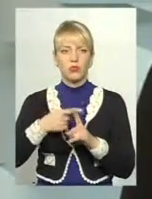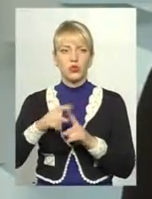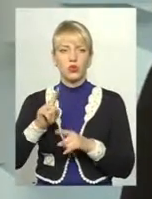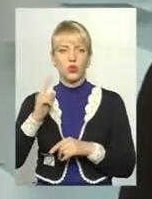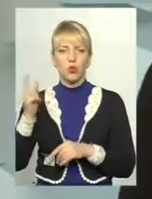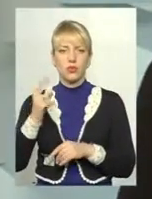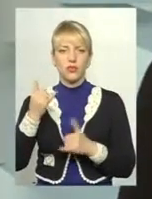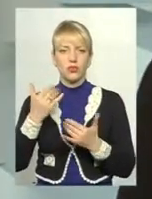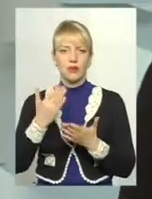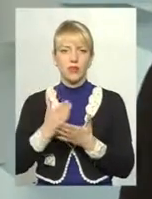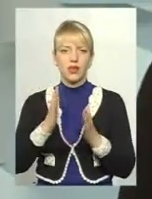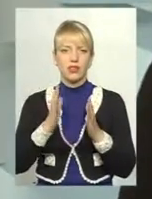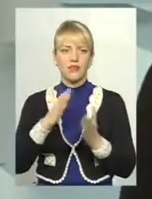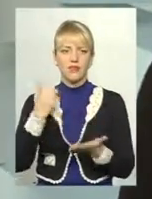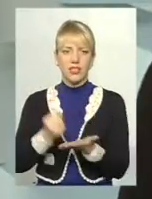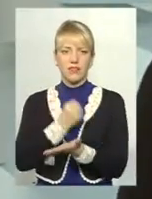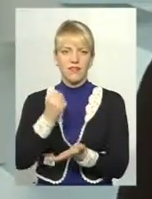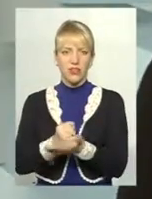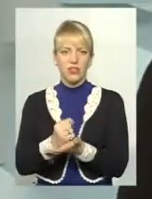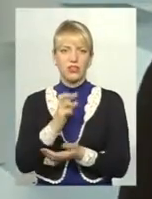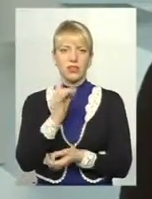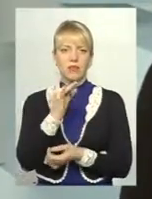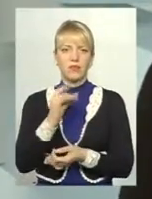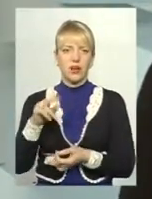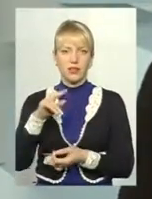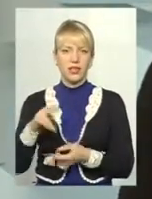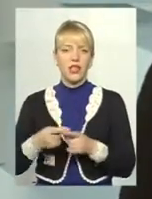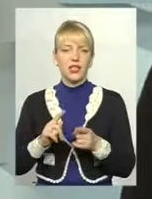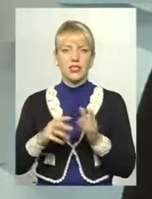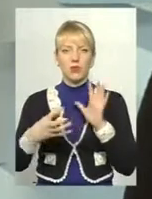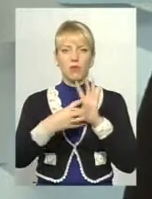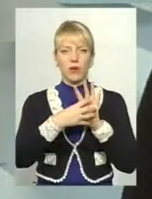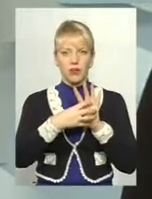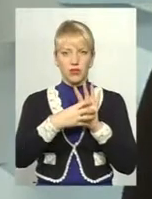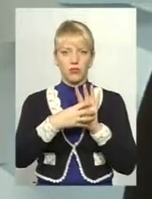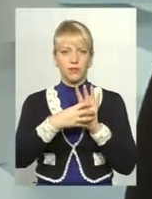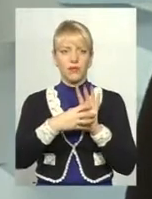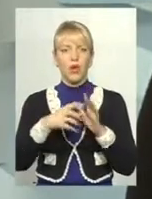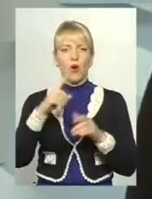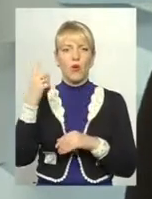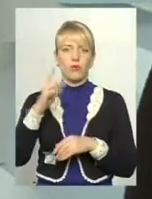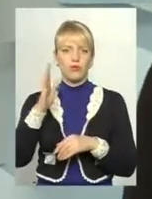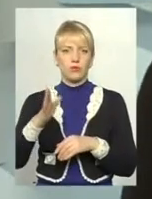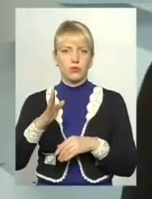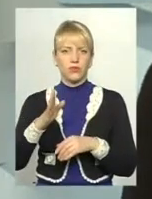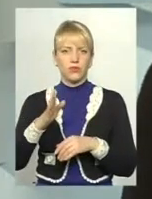область на сьогодні має вже затверджений бренд. І по цьому бренду область буде,